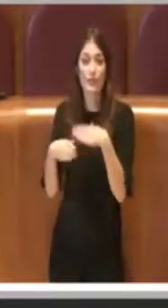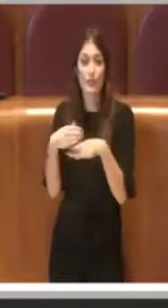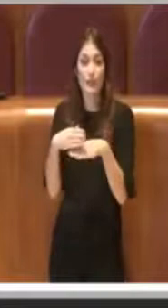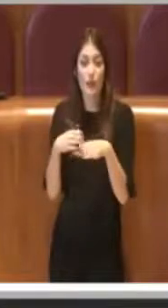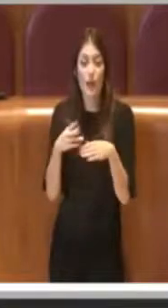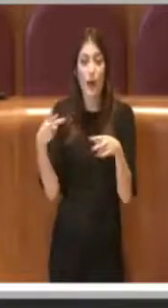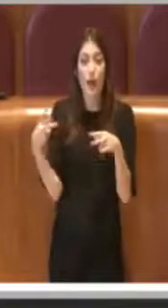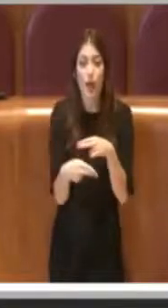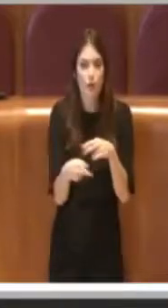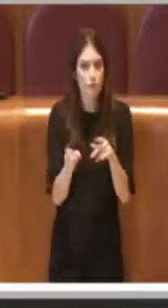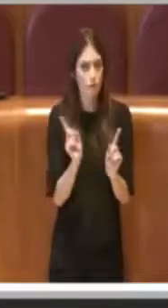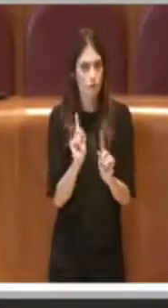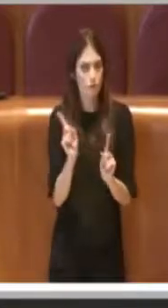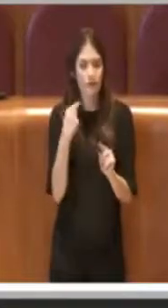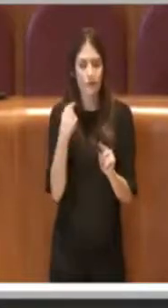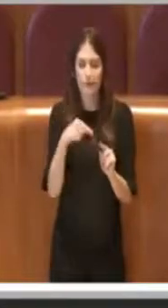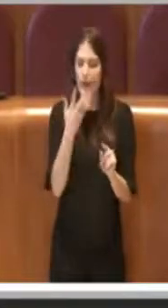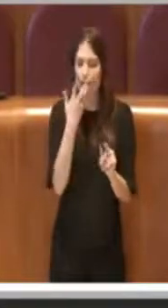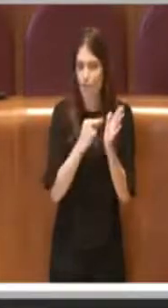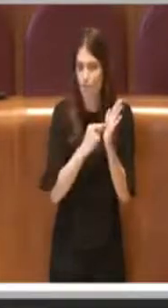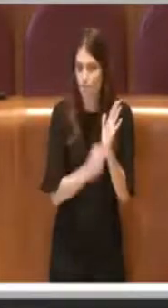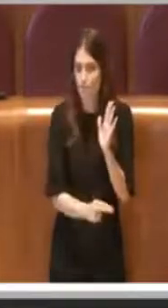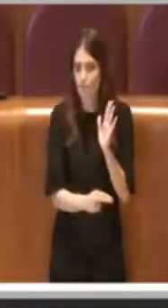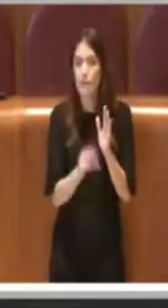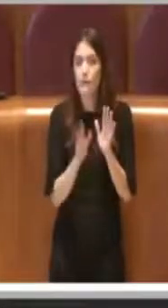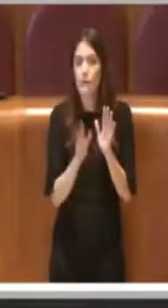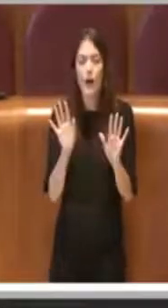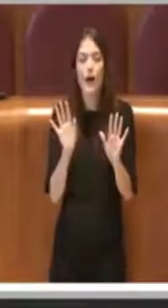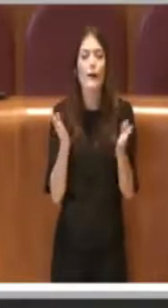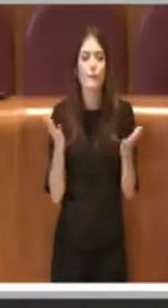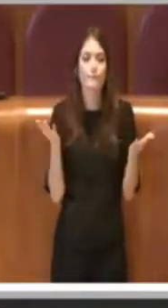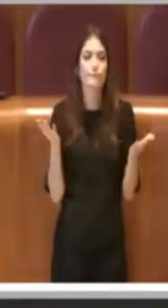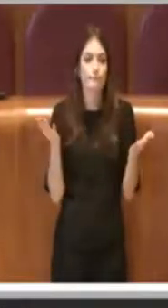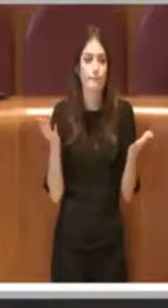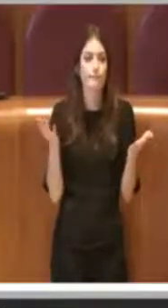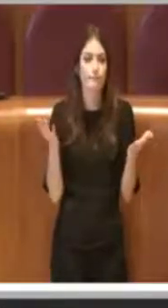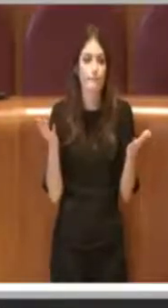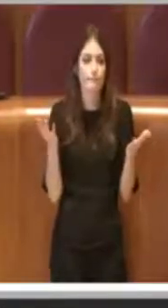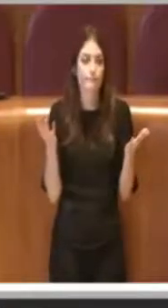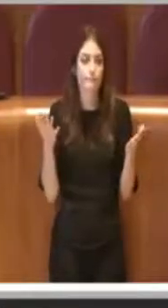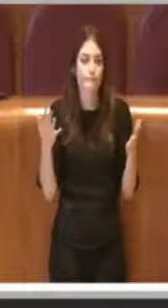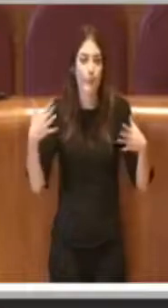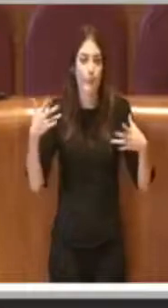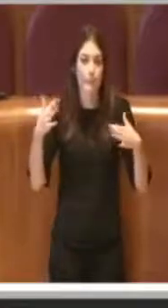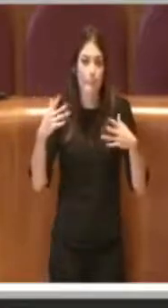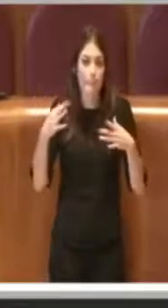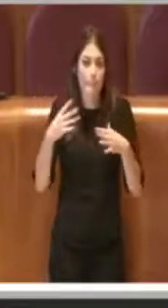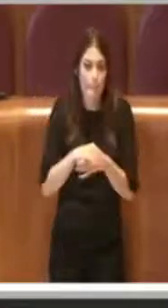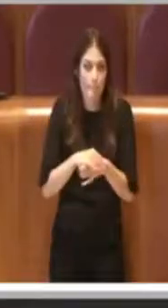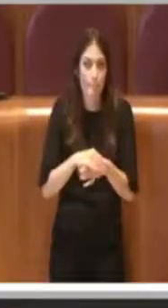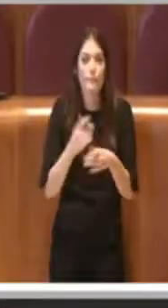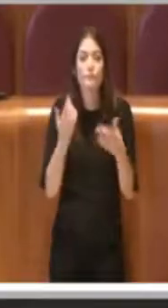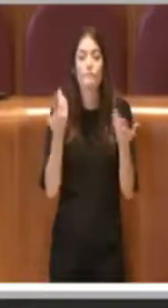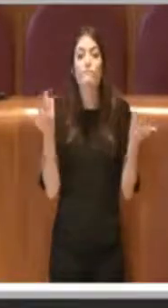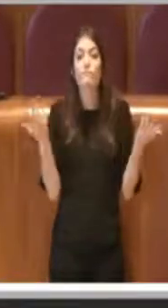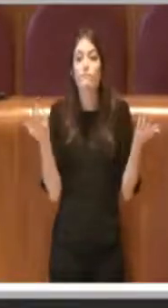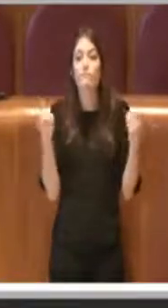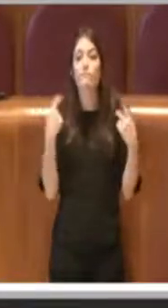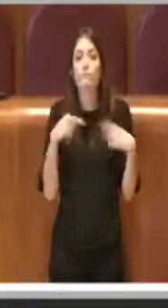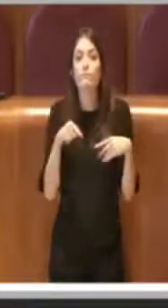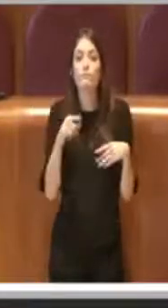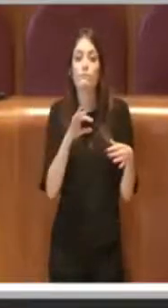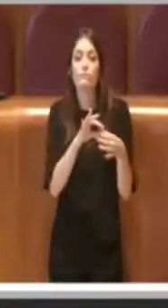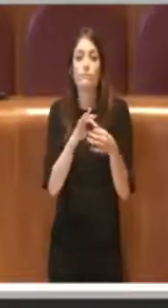interrotto, questo ci tengo a sottolinearlo, ha però ovviamente subito una forte contrazione dovuta alle limitazioni sulla circolazione